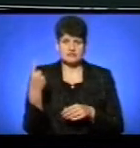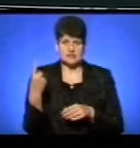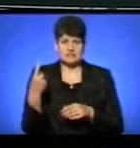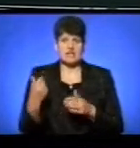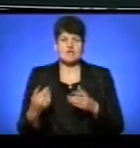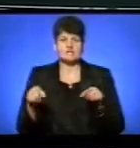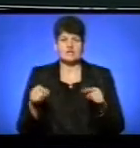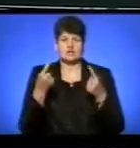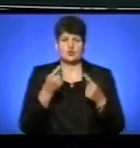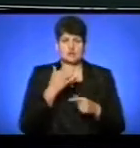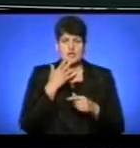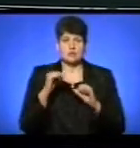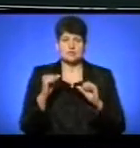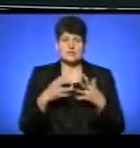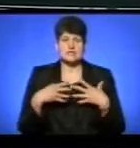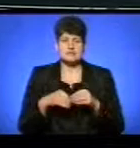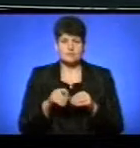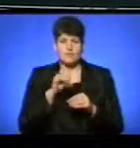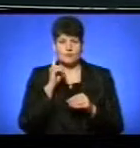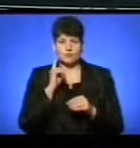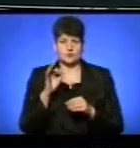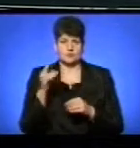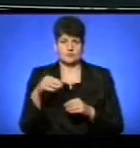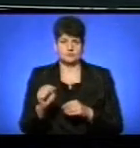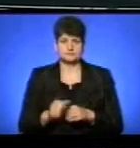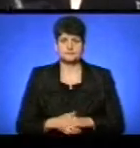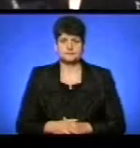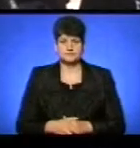націй та управління сім'ї та молоді облдержадміністрації.